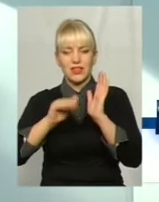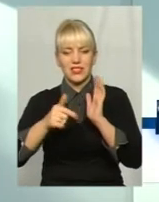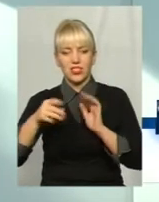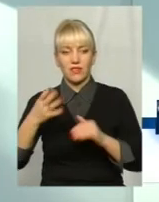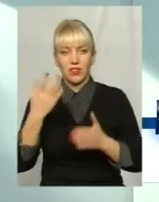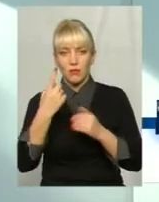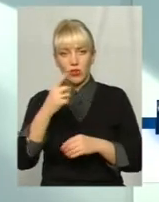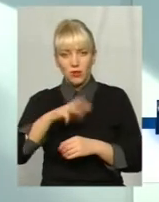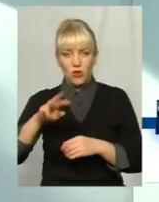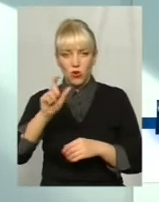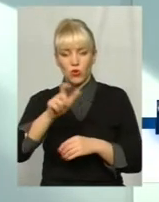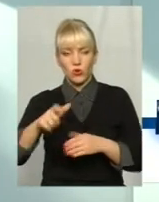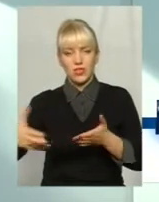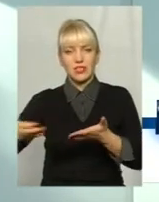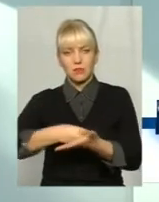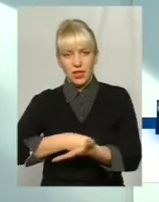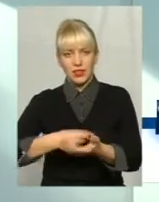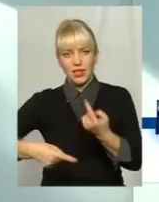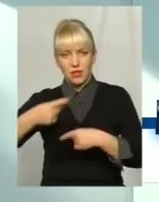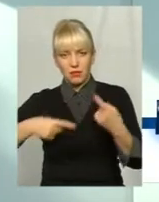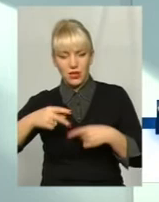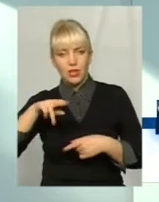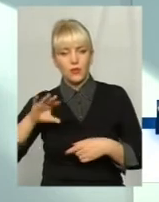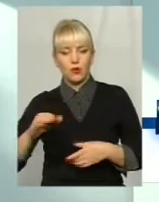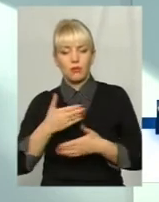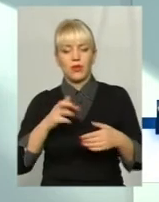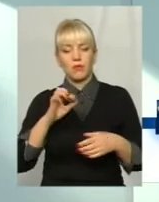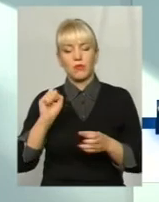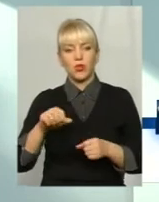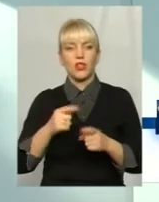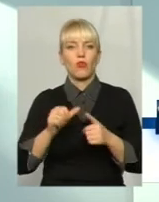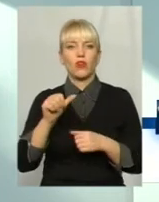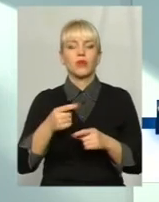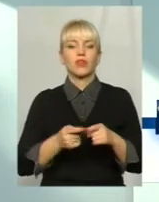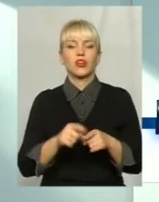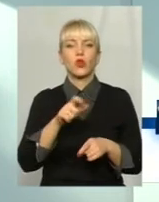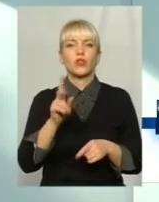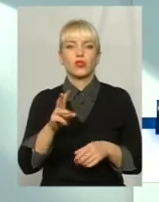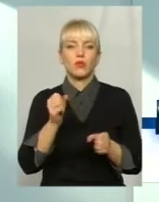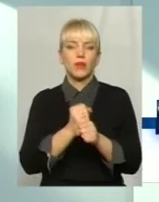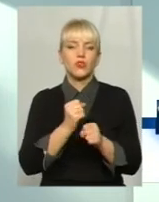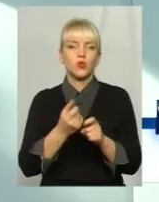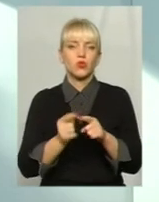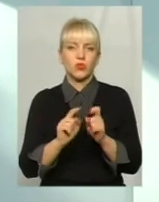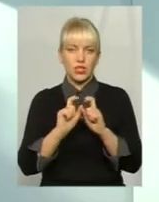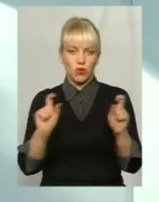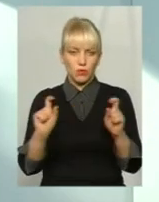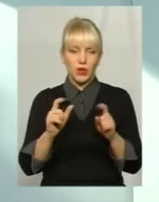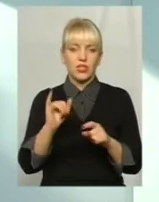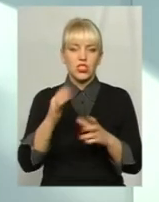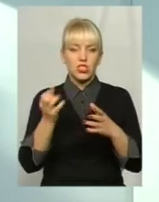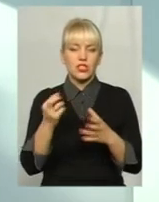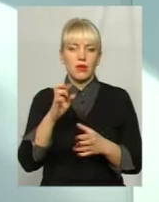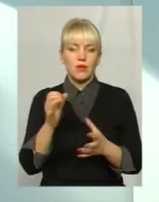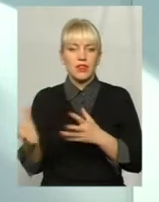б один мільйон мешканців сплатили, то ми б могли, крім тих людей, що працюють в житловій компанії, набрати